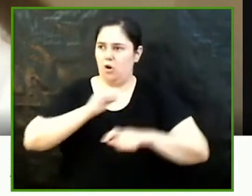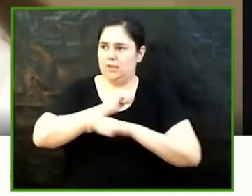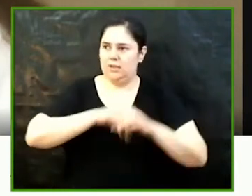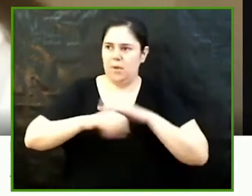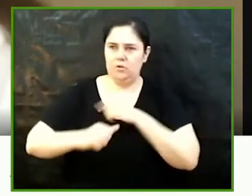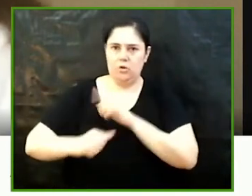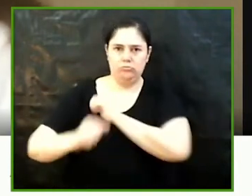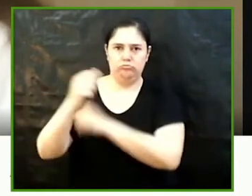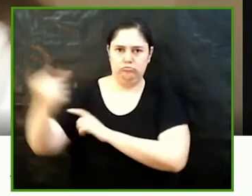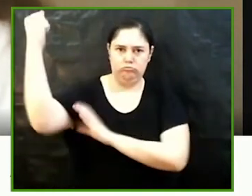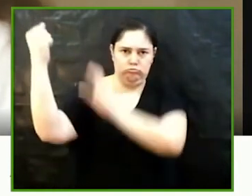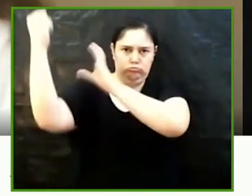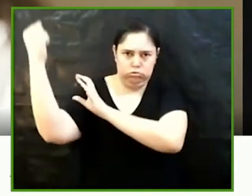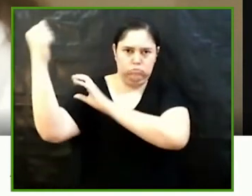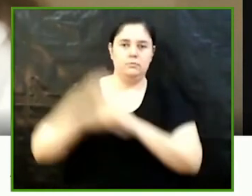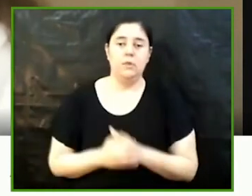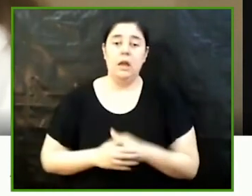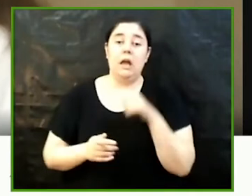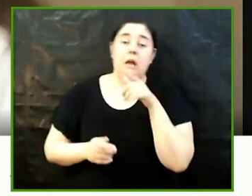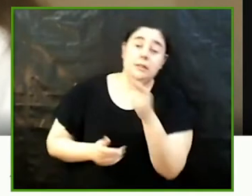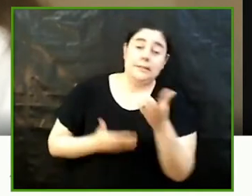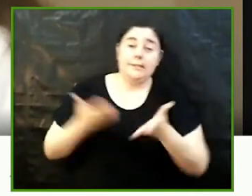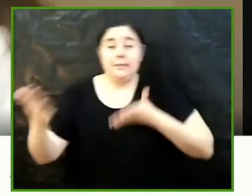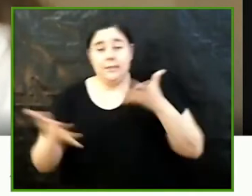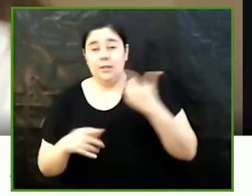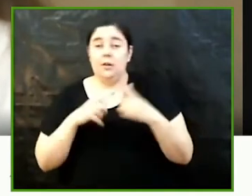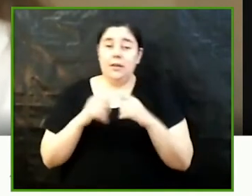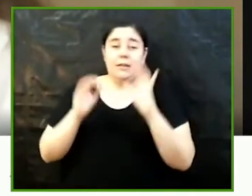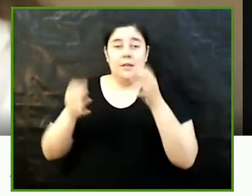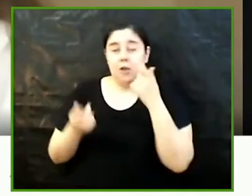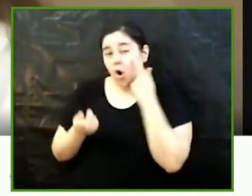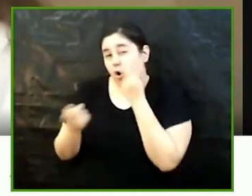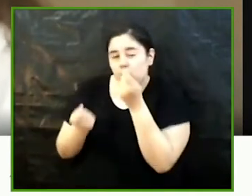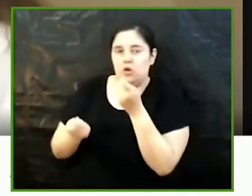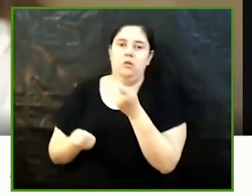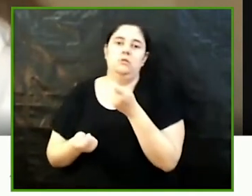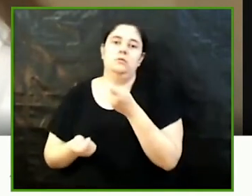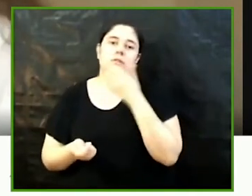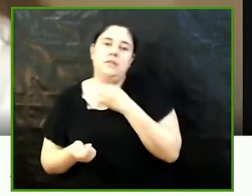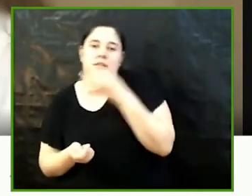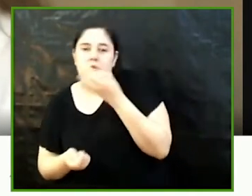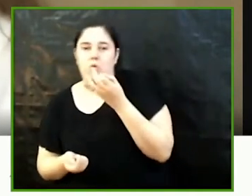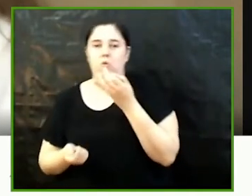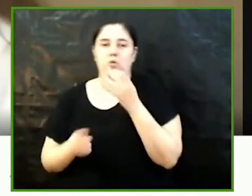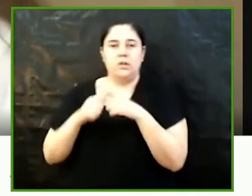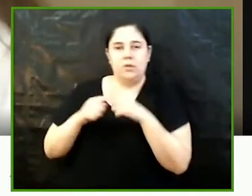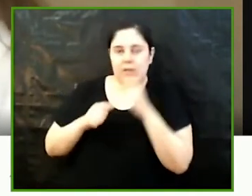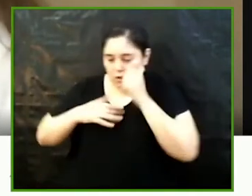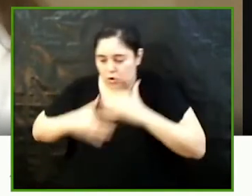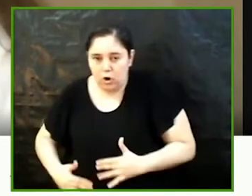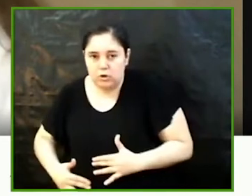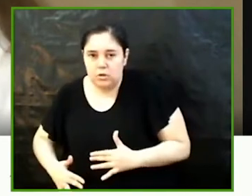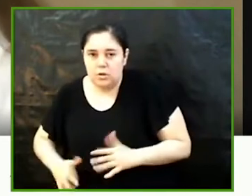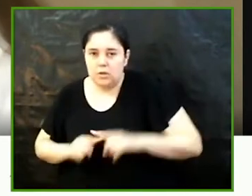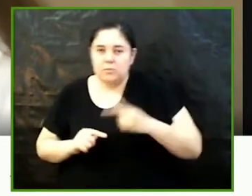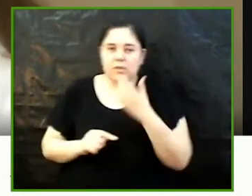això és un exercici ambivalent perquè si bé parteix d'una intenció de recuperar el control del discurs sobre la sexualitat i el cos el context social que evitem i que fa de